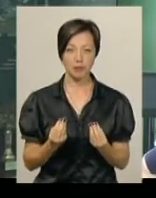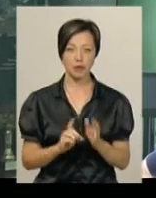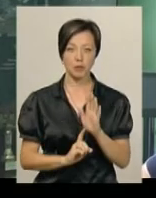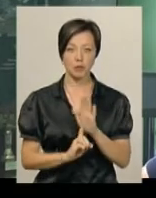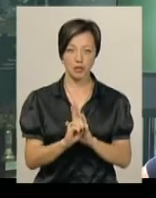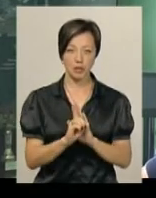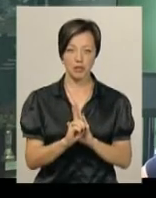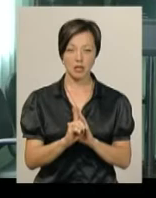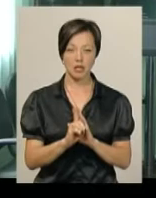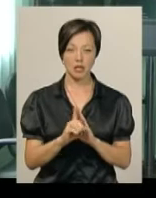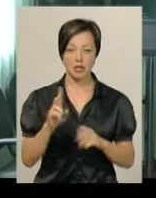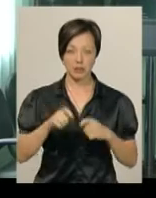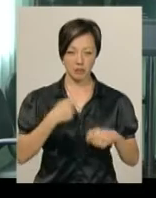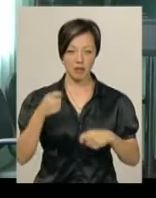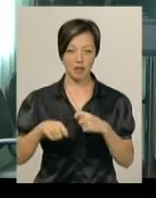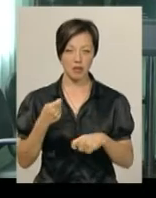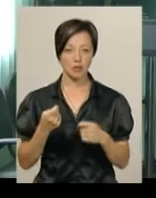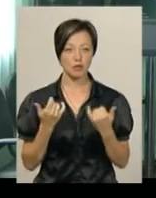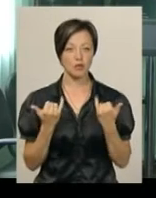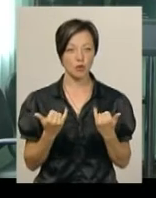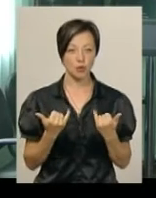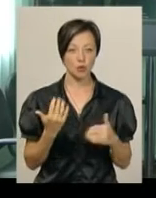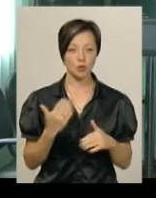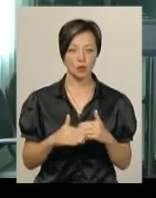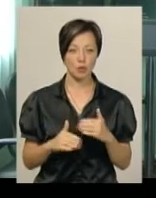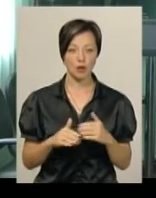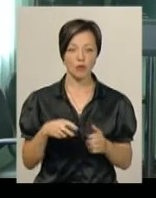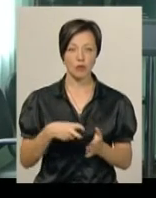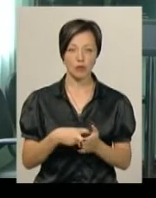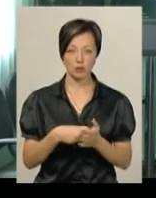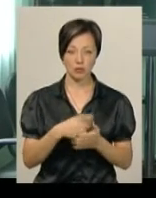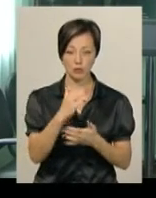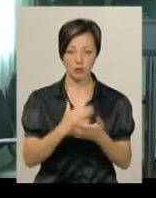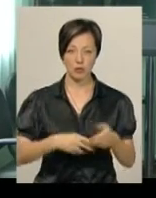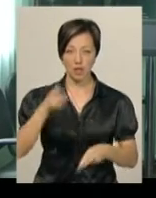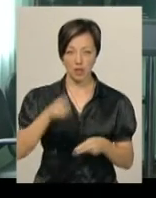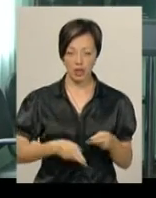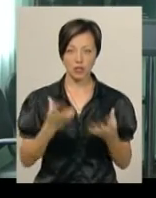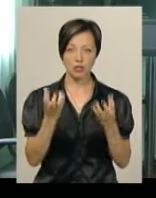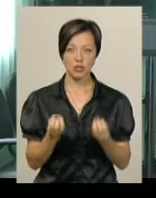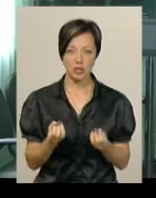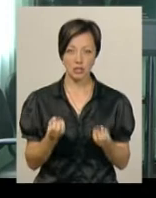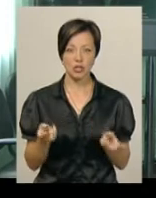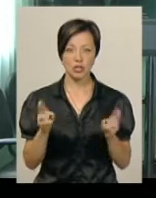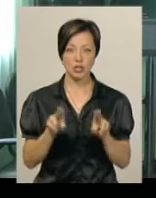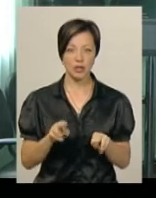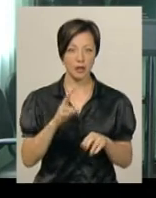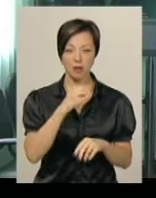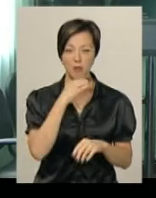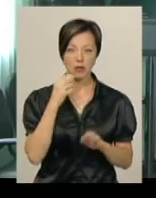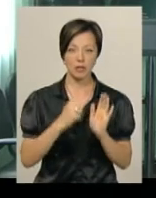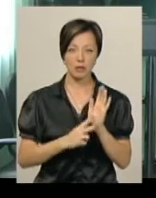почали збиватися. Сьогодні ми вже пошту закрили, у нас залишилося ще небагато, у нас залишилося